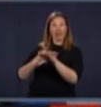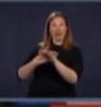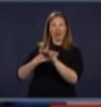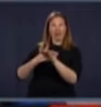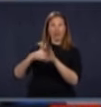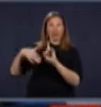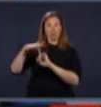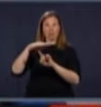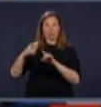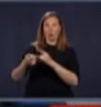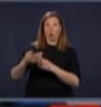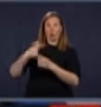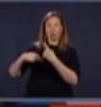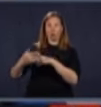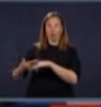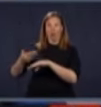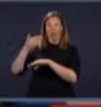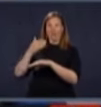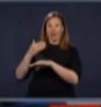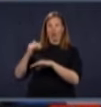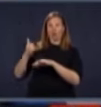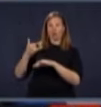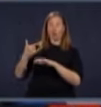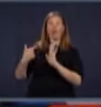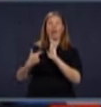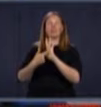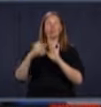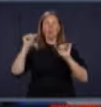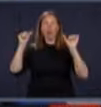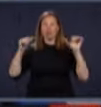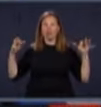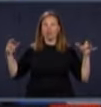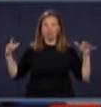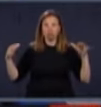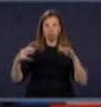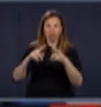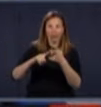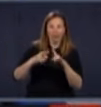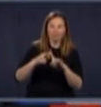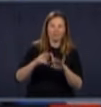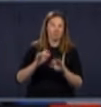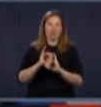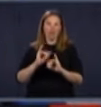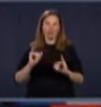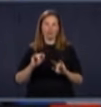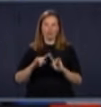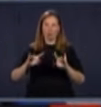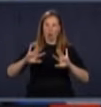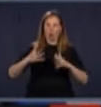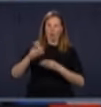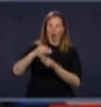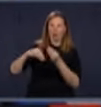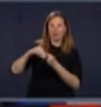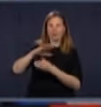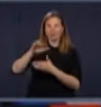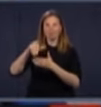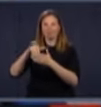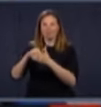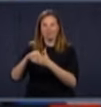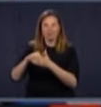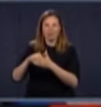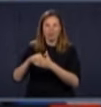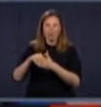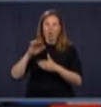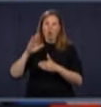de jeunes en grande quantité à court terme, ce n pas possible, mais peut-être qu faudrait trouver des alternatives autres au-delà du